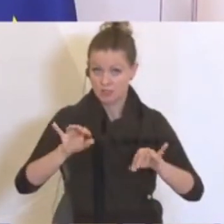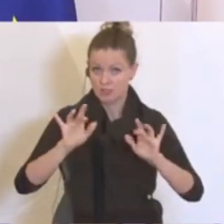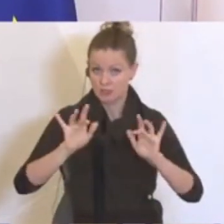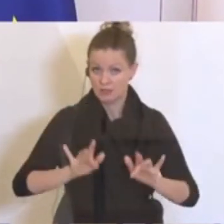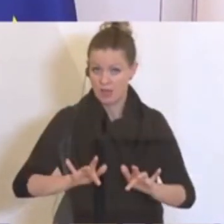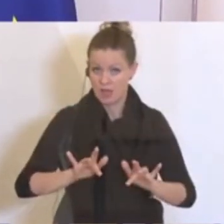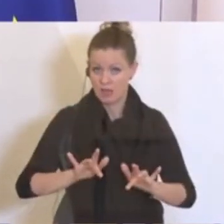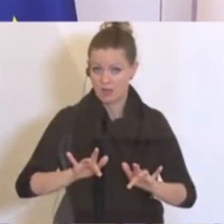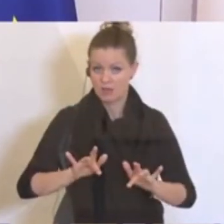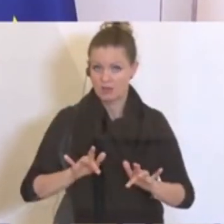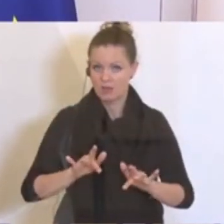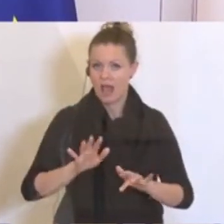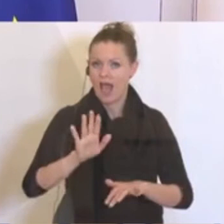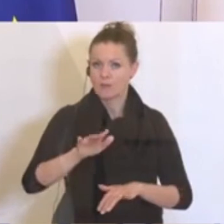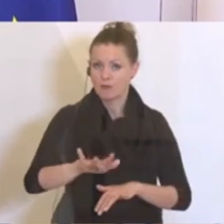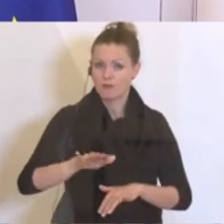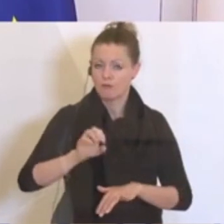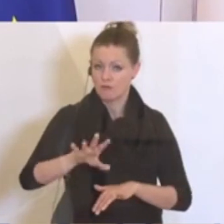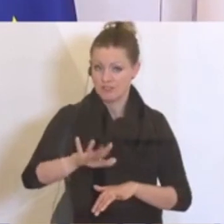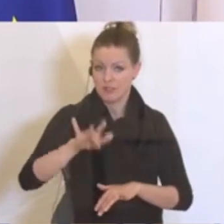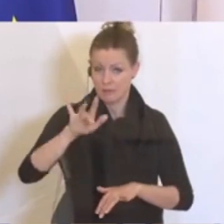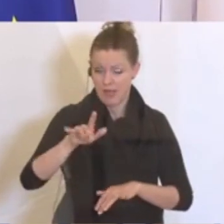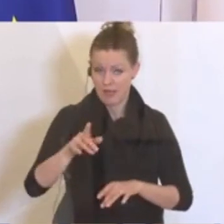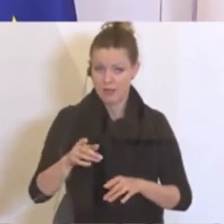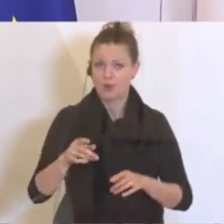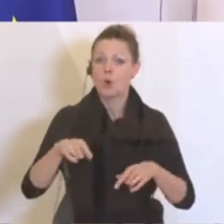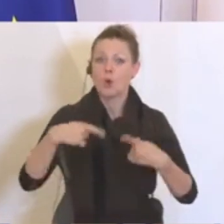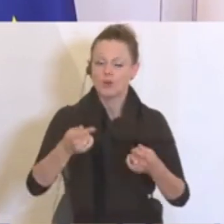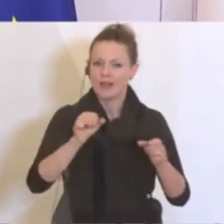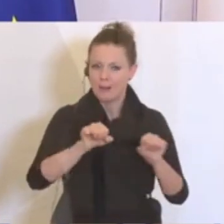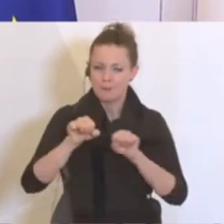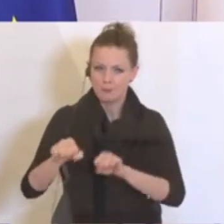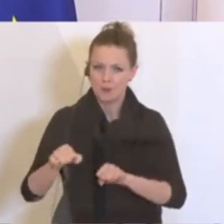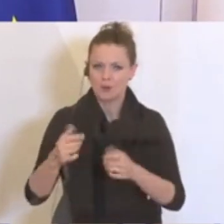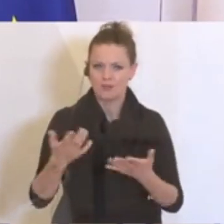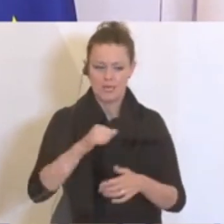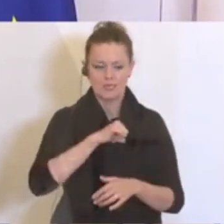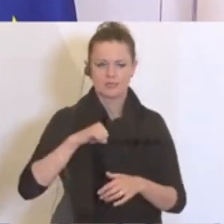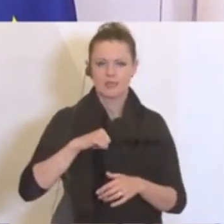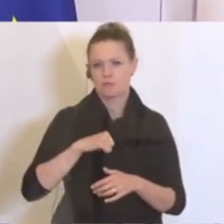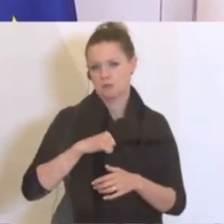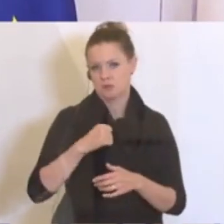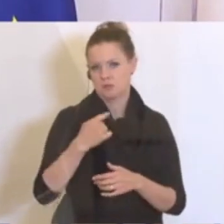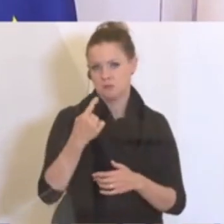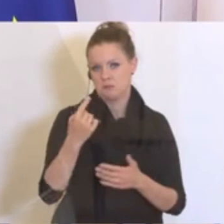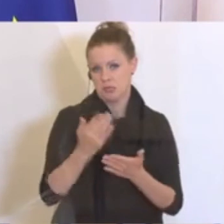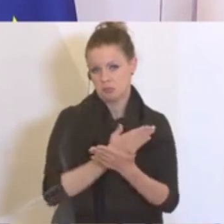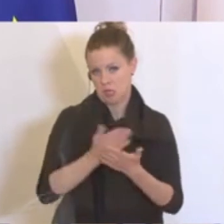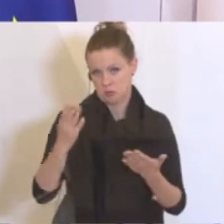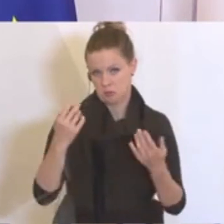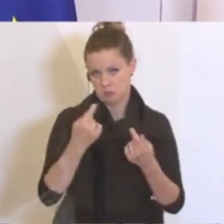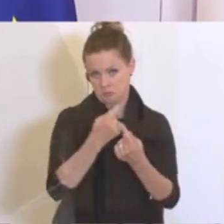dem Hochfahren am 15. Mai und die haben dann die Möglichkeit, das selbst zu entscheiden. Ich würde also